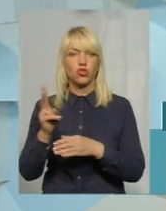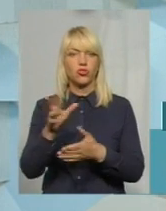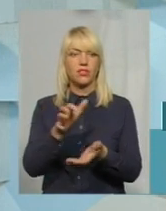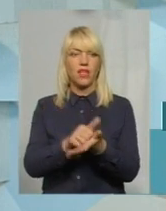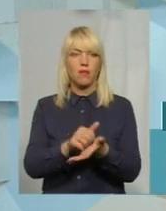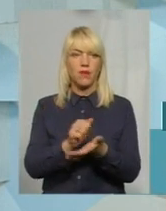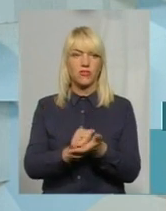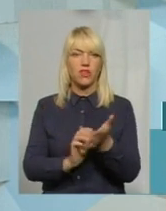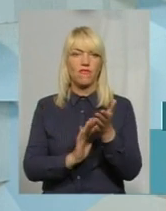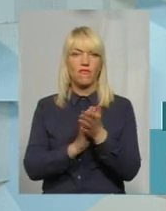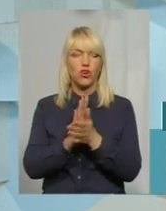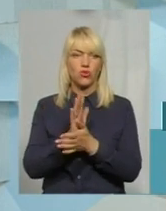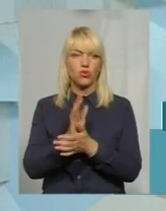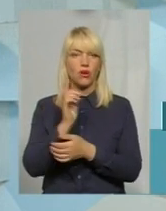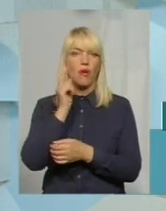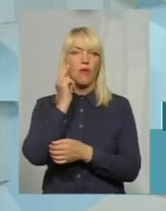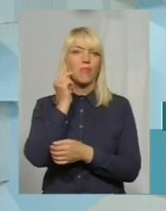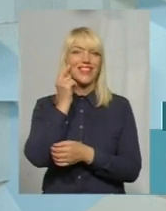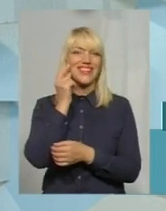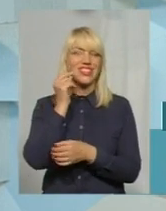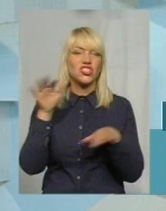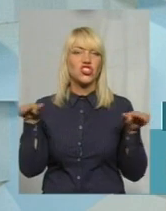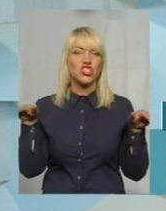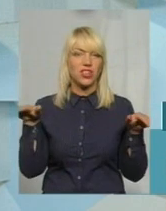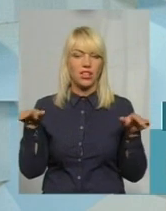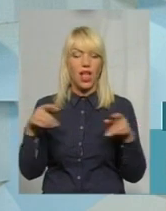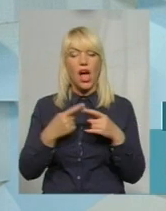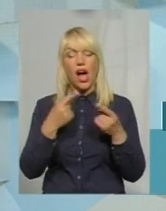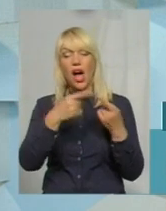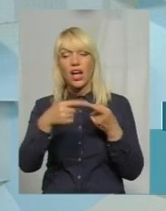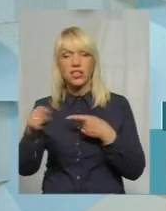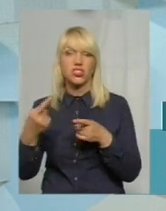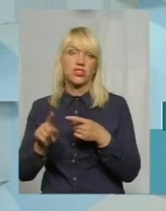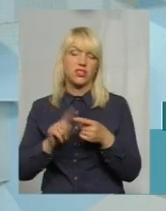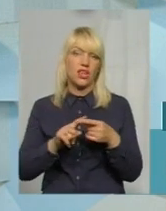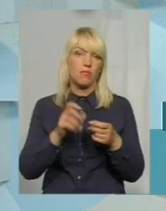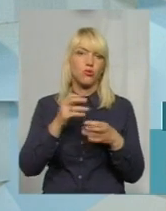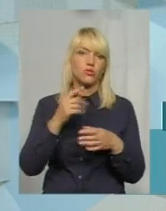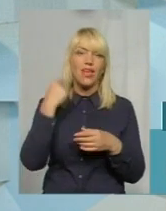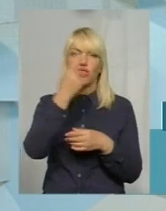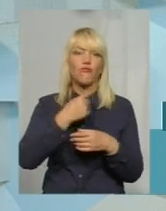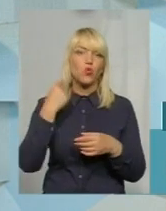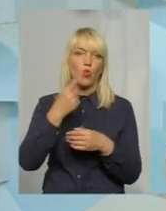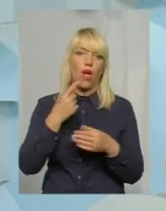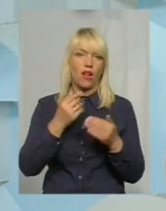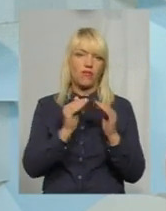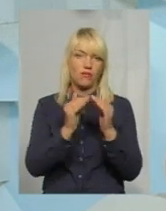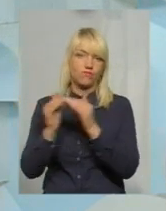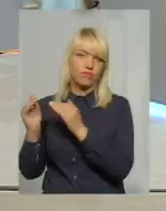вирощуванням. Бжив, всі інші, це індивідуальні пасіки. Невеличка кількість зараз пасічники